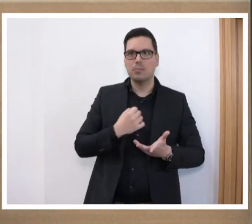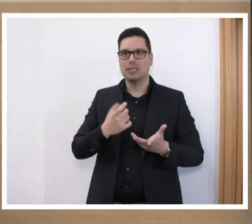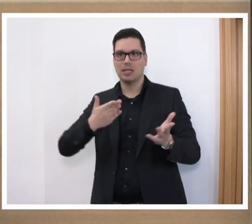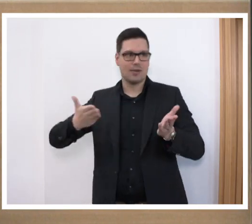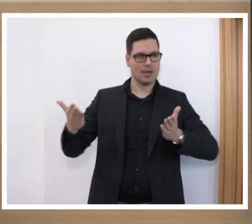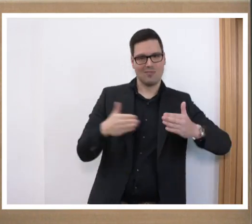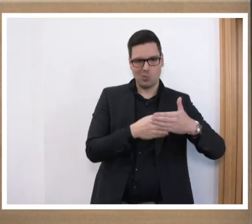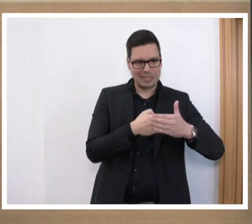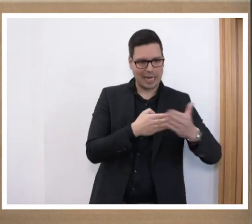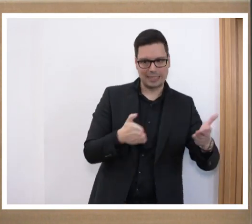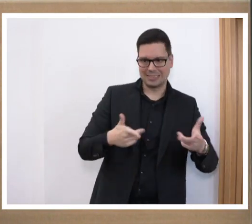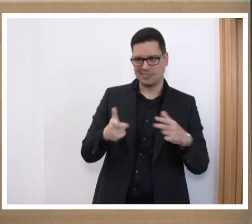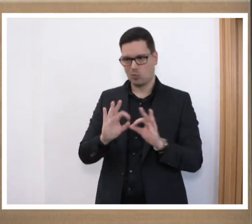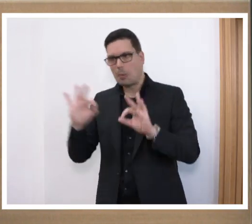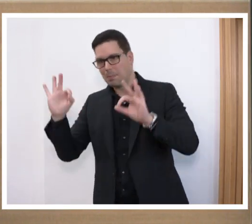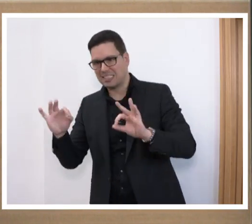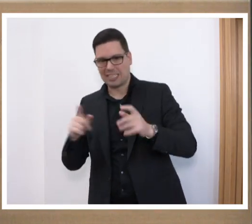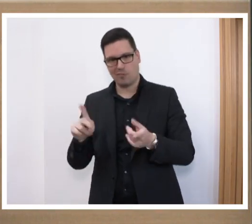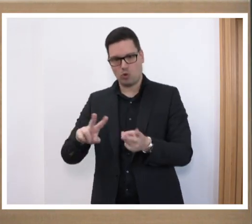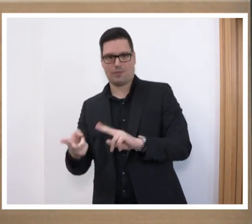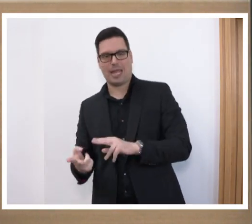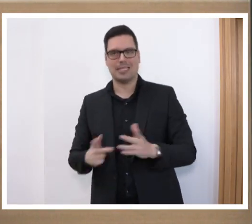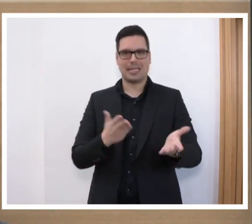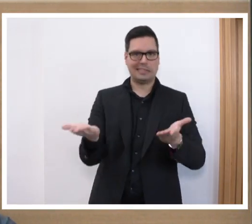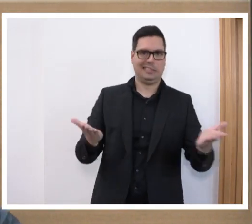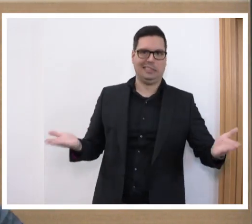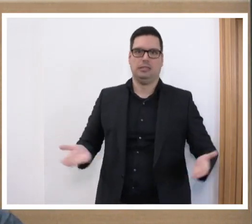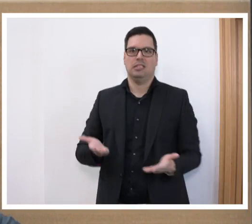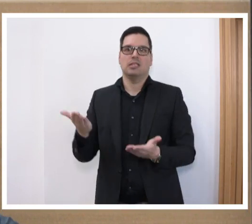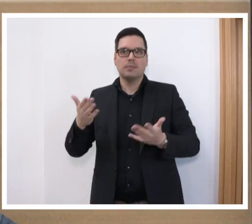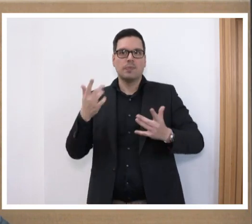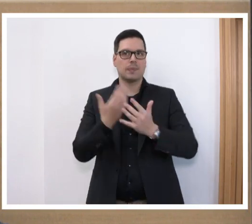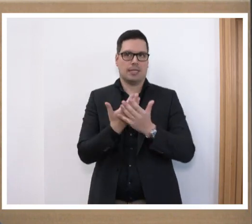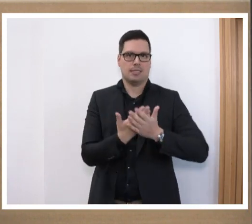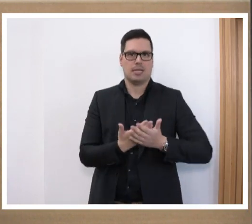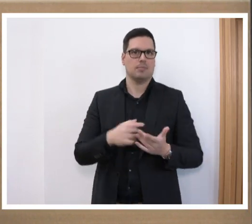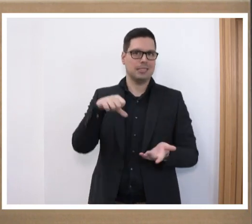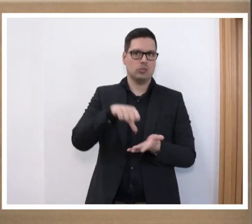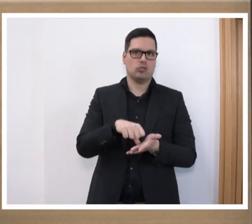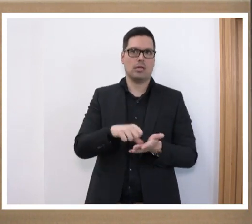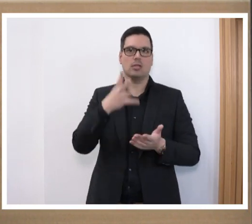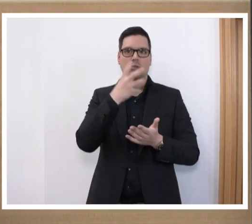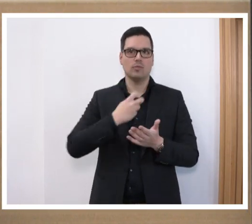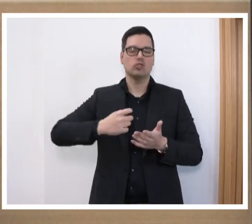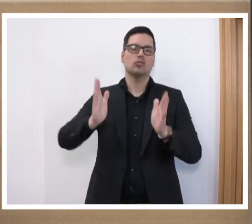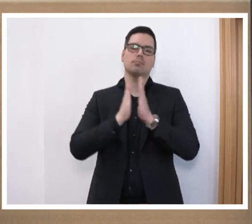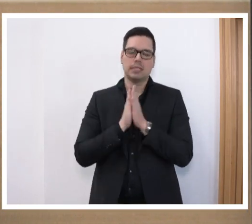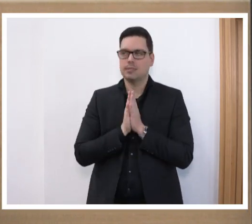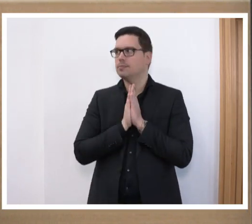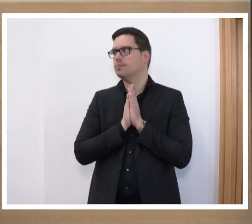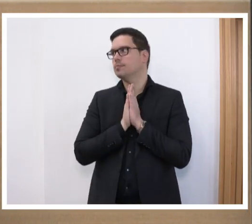kommen wir an Grenzen, wo muss sich etwas verändern. Von daher möchte ich an der Stelle nochmal darum bitten,